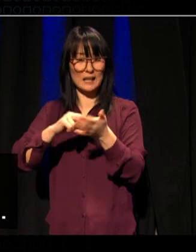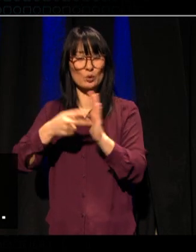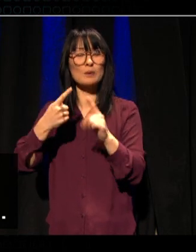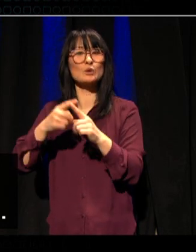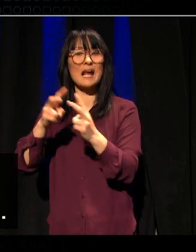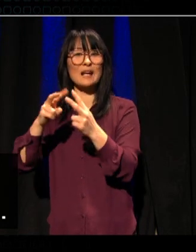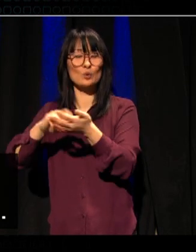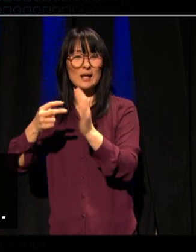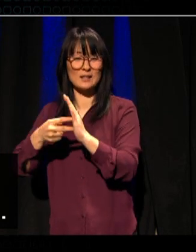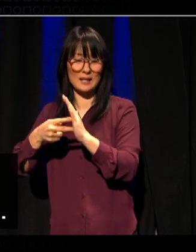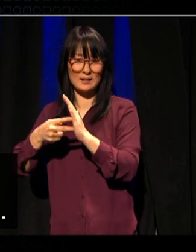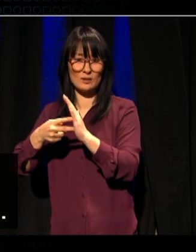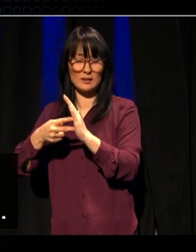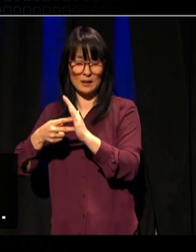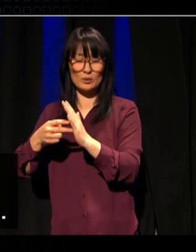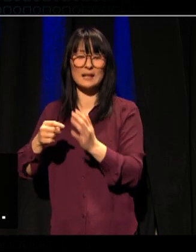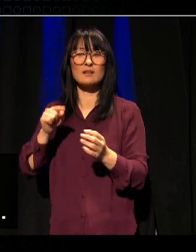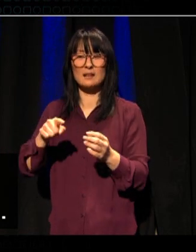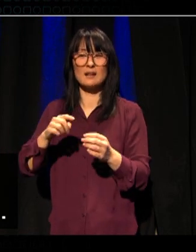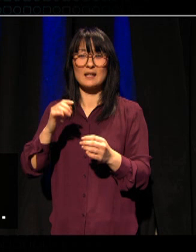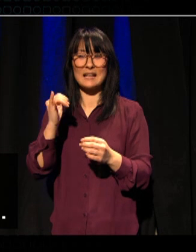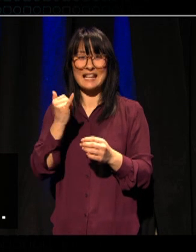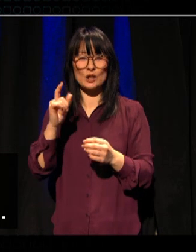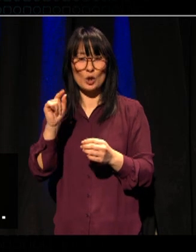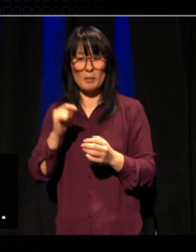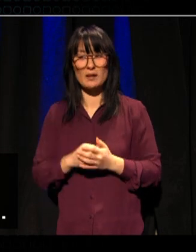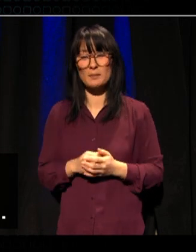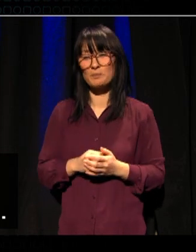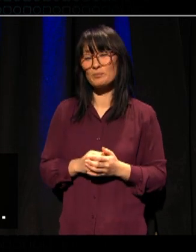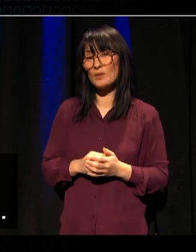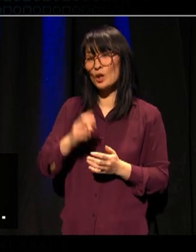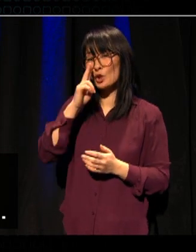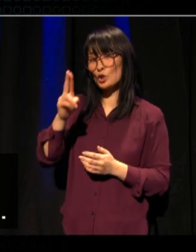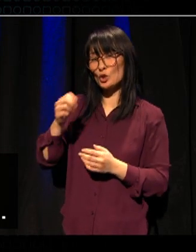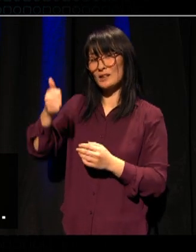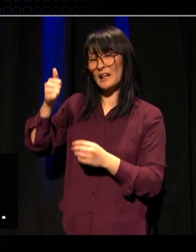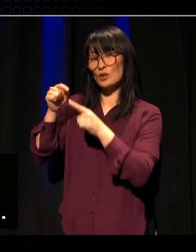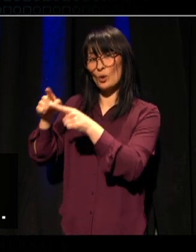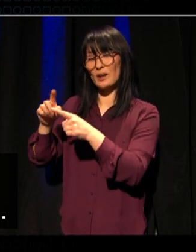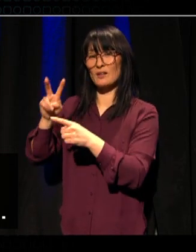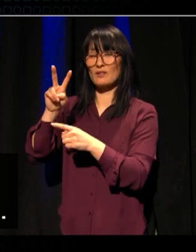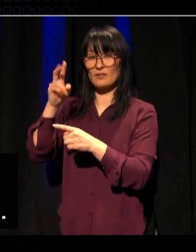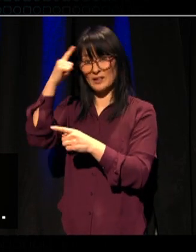og ny direktør ved NTNU vitenskapsmuseet er Hans Kristen Stenøyen